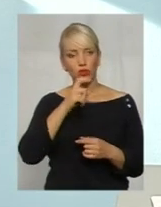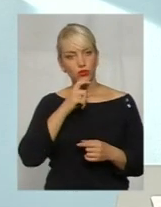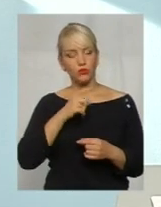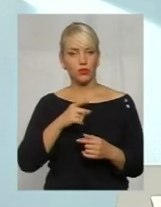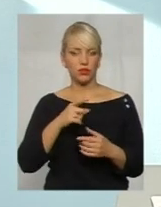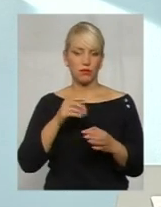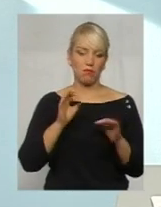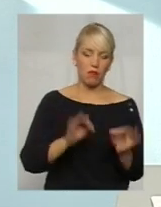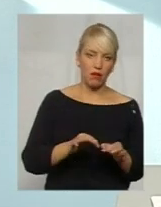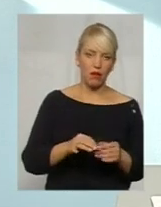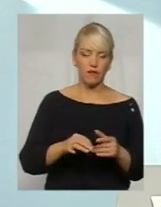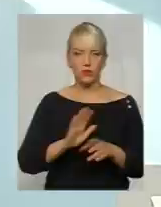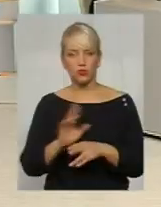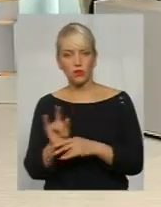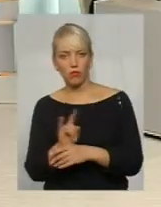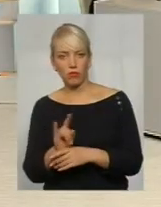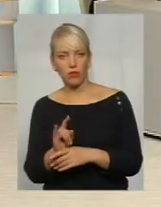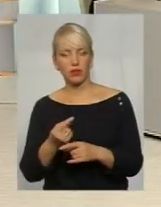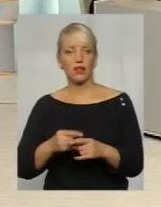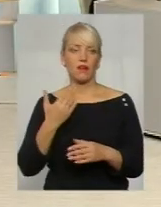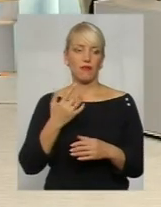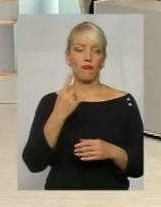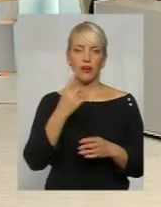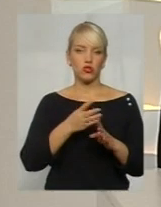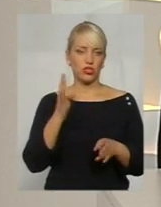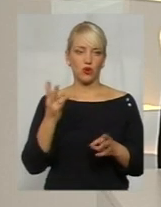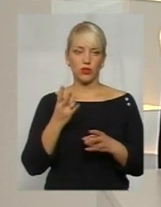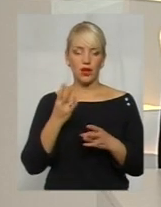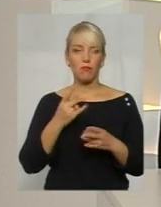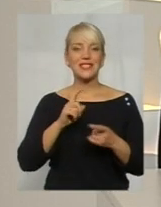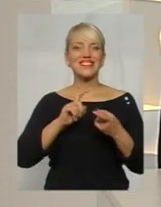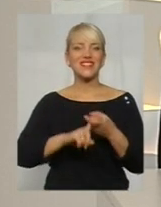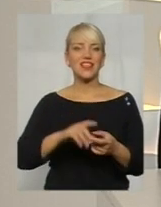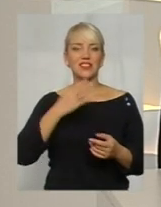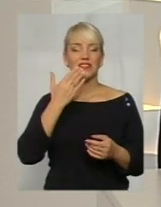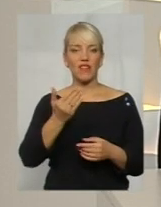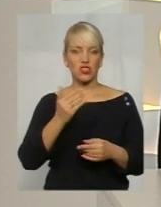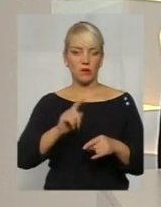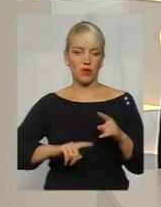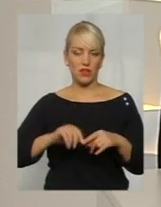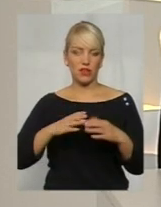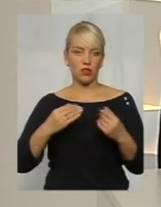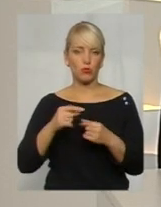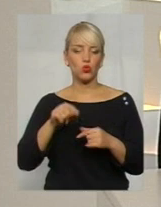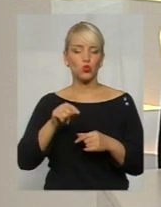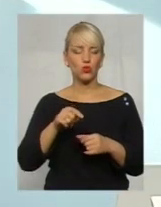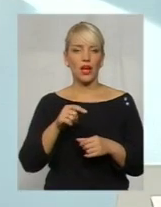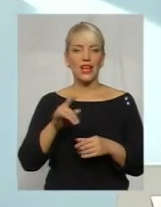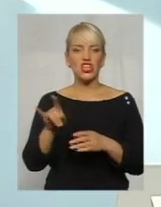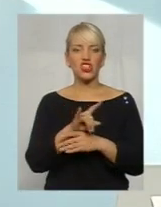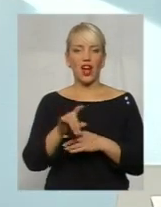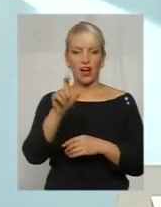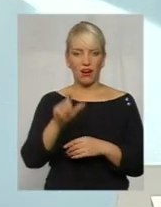необхідно в першу чергу зв'язатися з вашими рідними, про кого говорять. Тому що тут працюють психологи. Шахрай – це